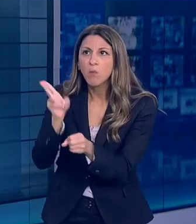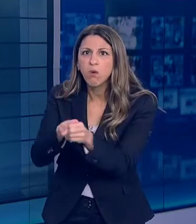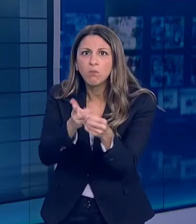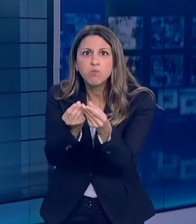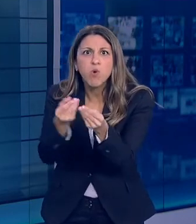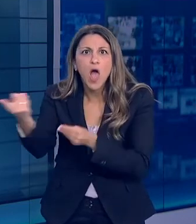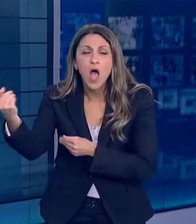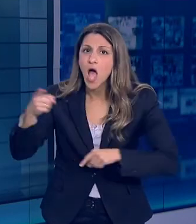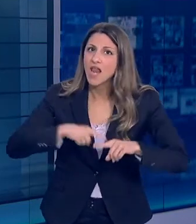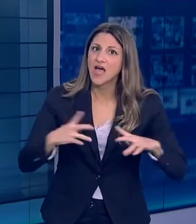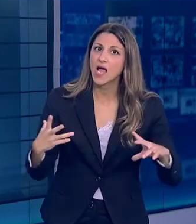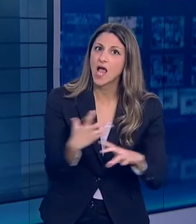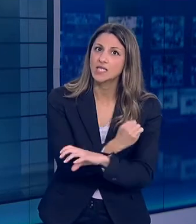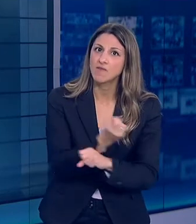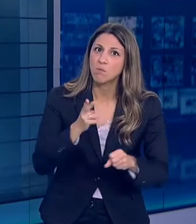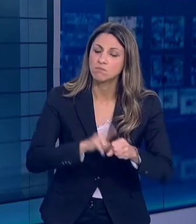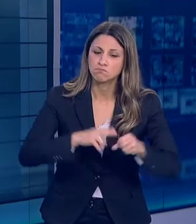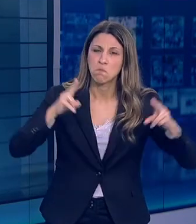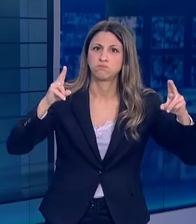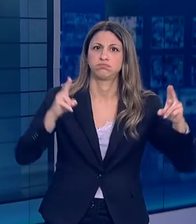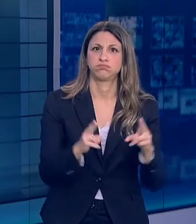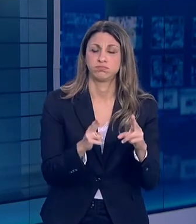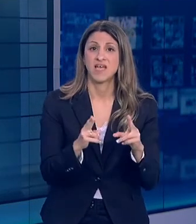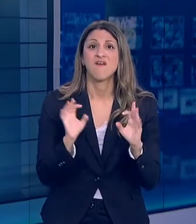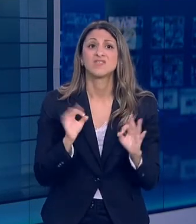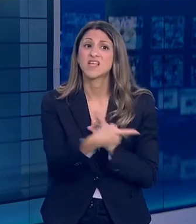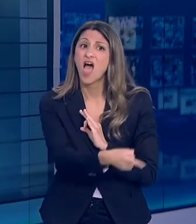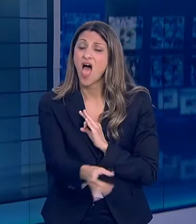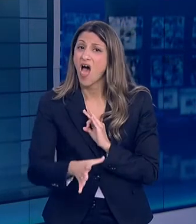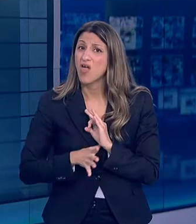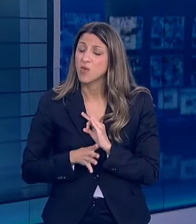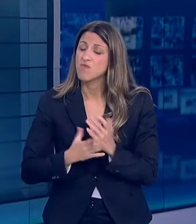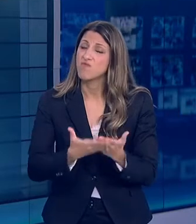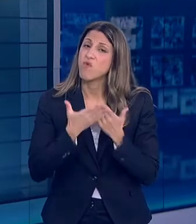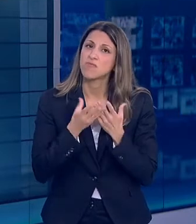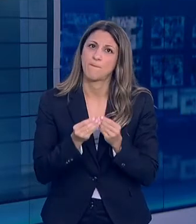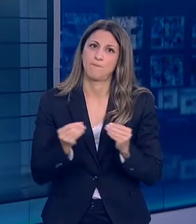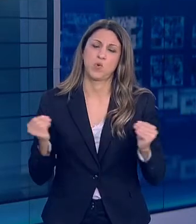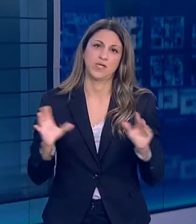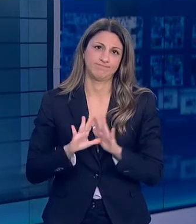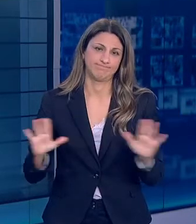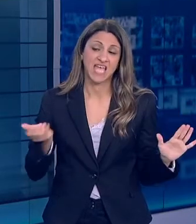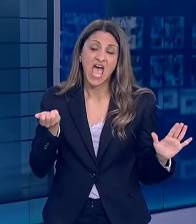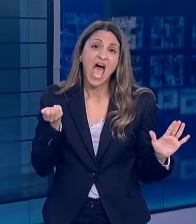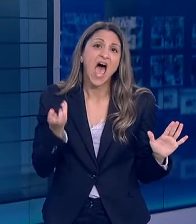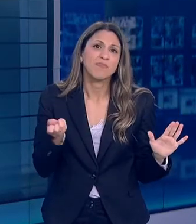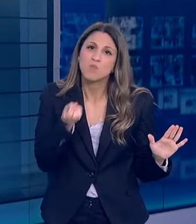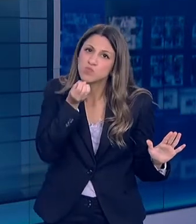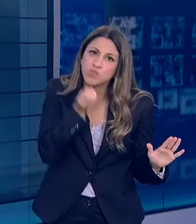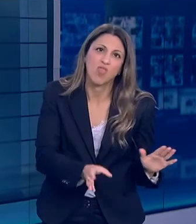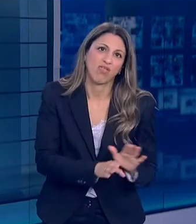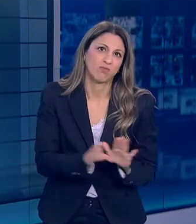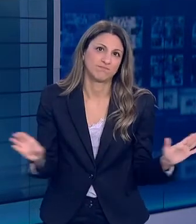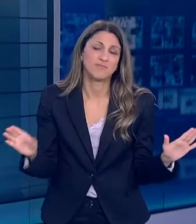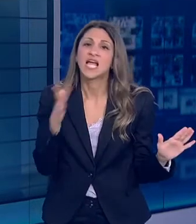Καταλητική ήταν η συμμετοχή του κόσμου σε αυτή την επώδυνη και φιλότιμη προσπάθεια Οι αριθμοί μας, οι οποίοι λένε την αλήθεια λένε πως τα